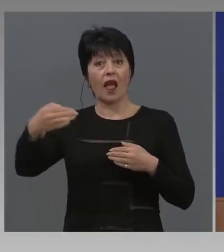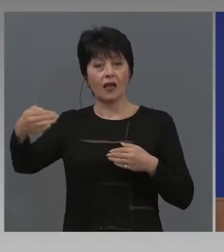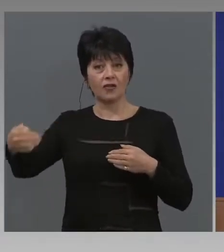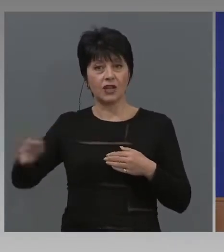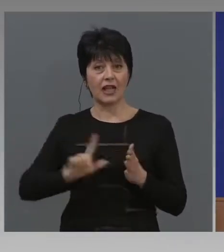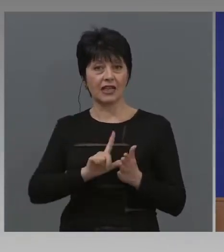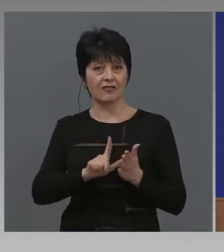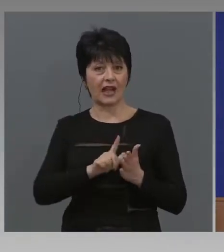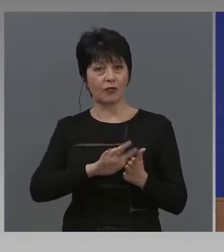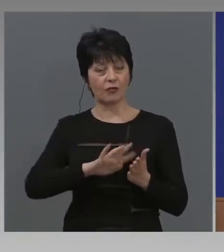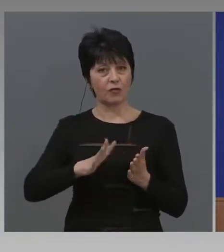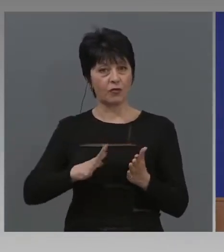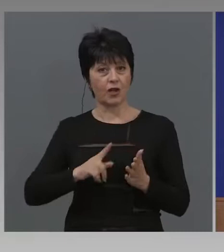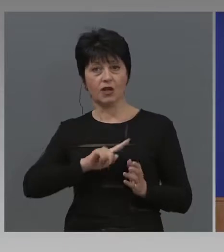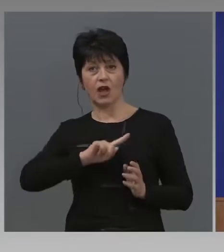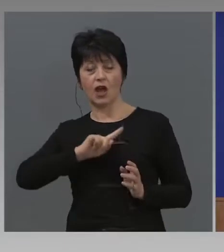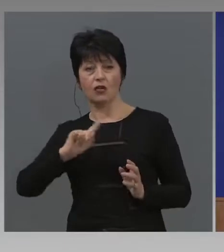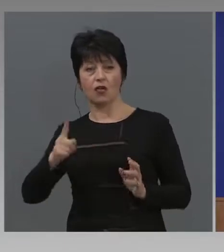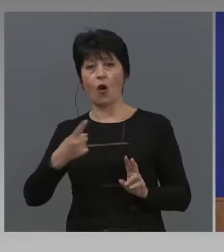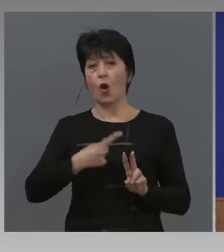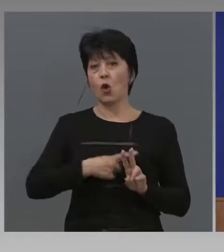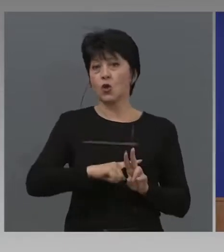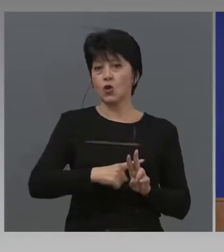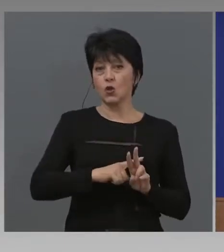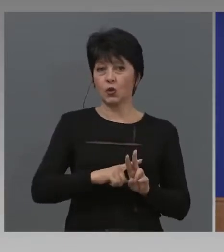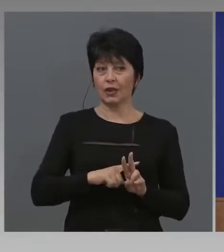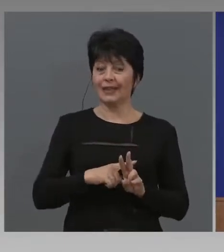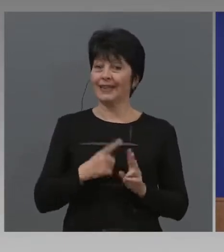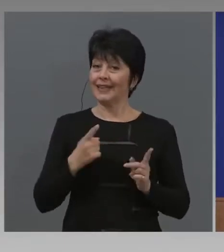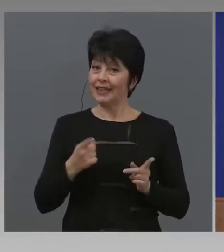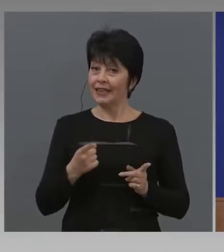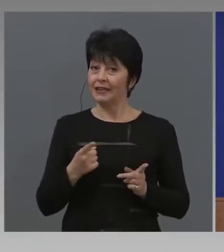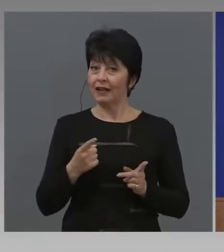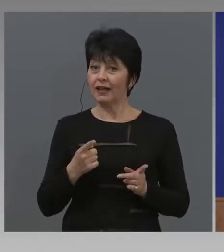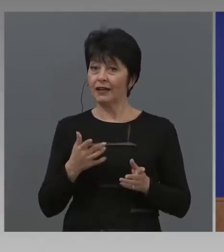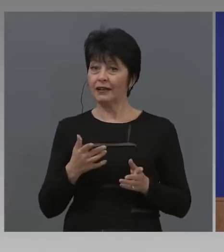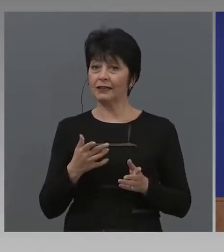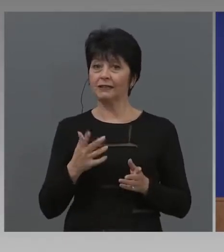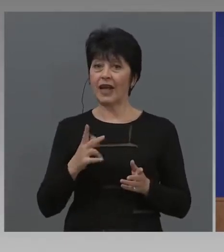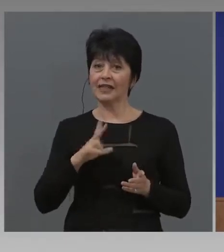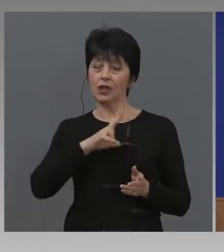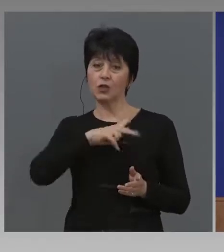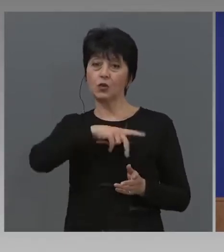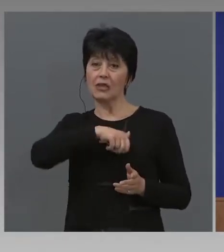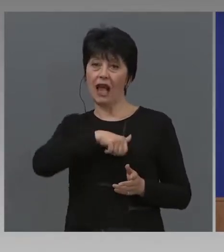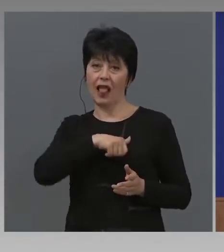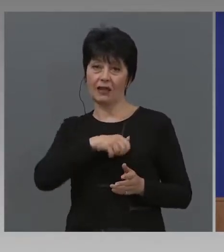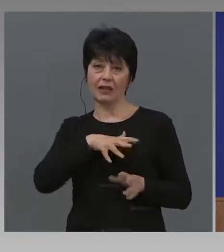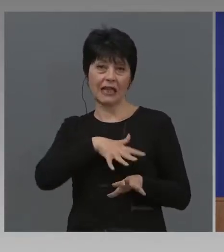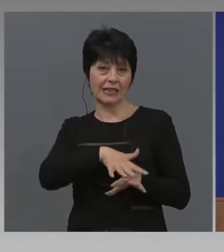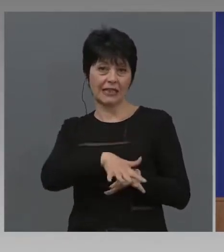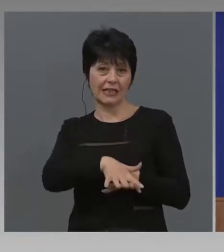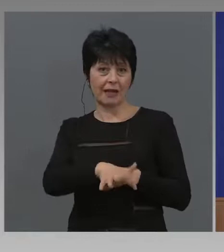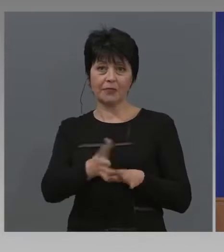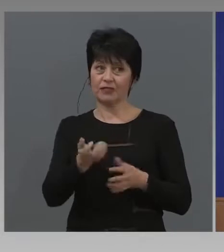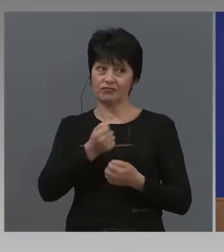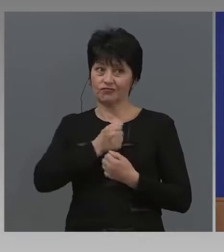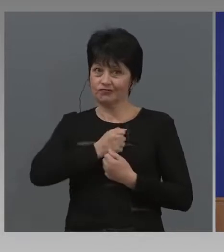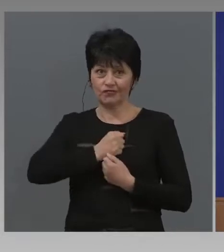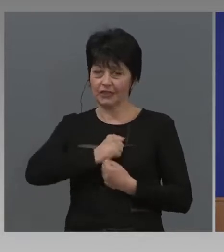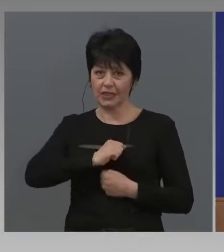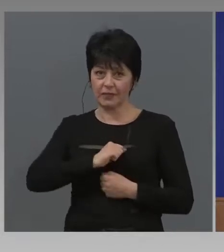и ще издържи ли нашата социална система на такъв натиск от една страна,